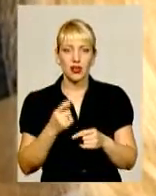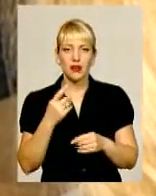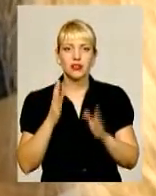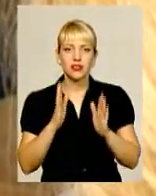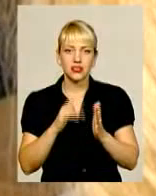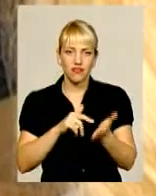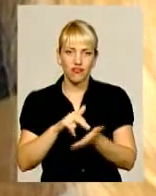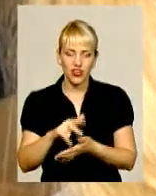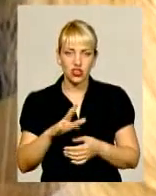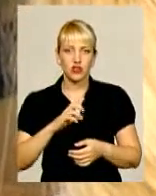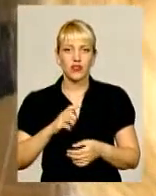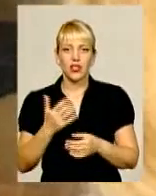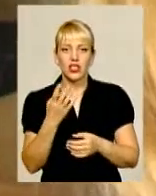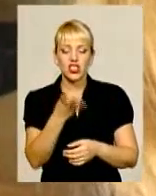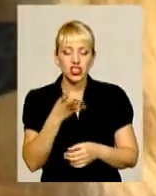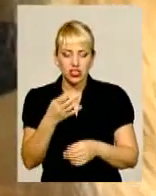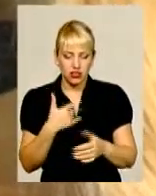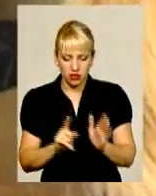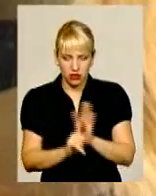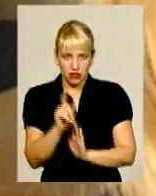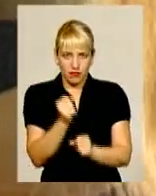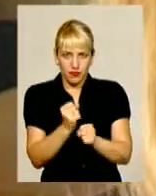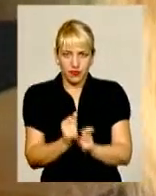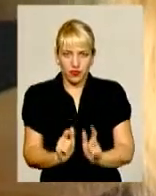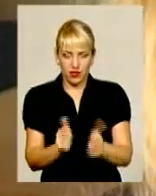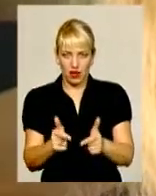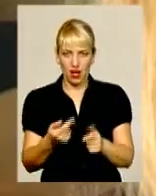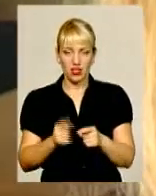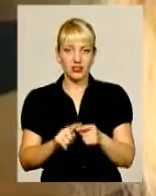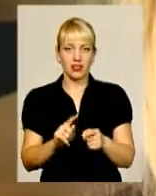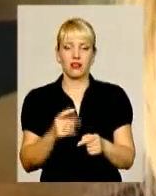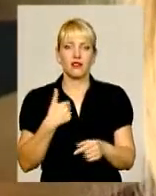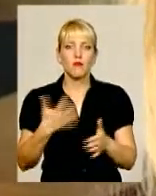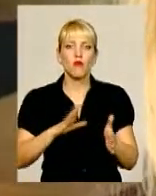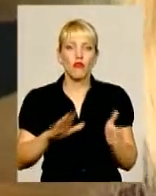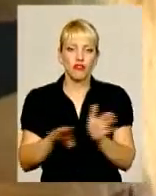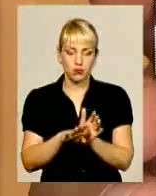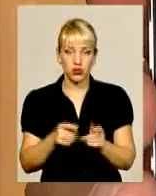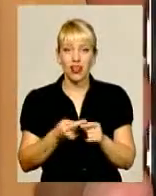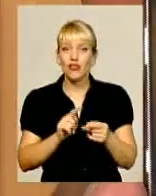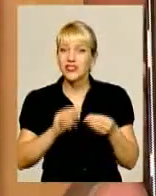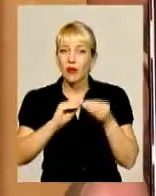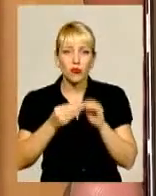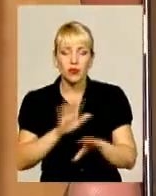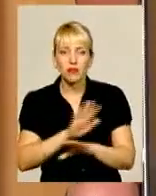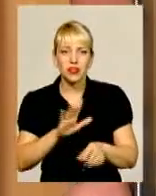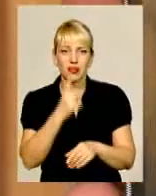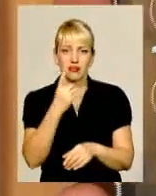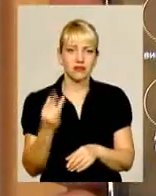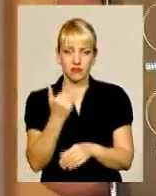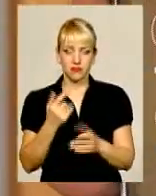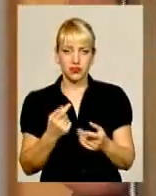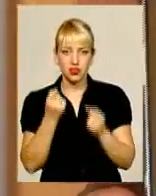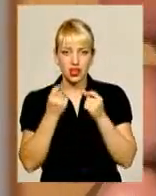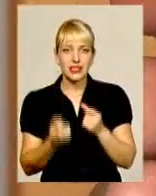роботі. Я був до цього у відповсі. Але ж це ж проблема не створилася чотири години, а тягнеться три місяці. Я займу віщення, коли